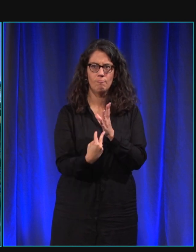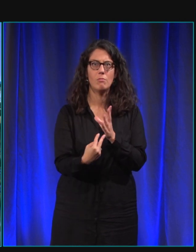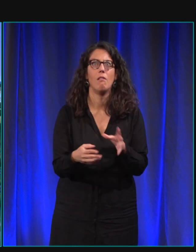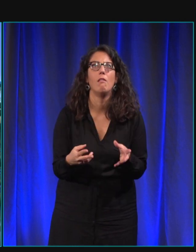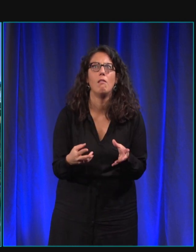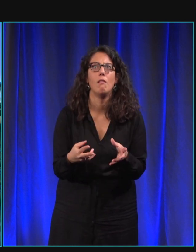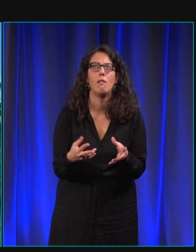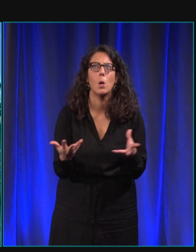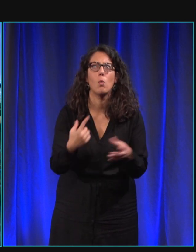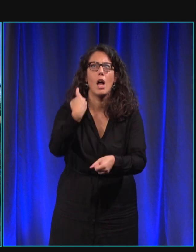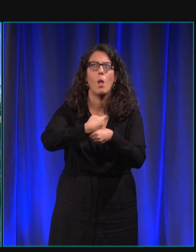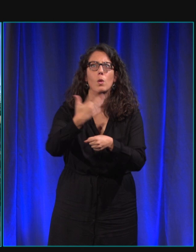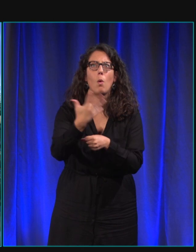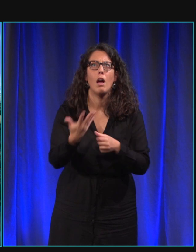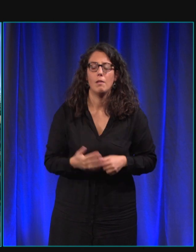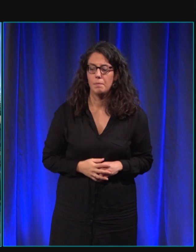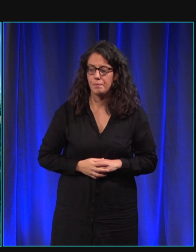pour attendre quel ordre je vais lui demander.